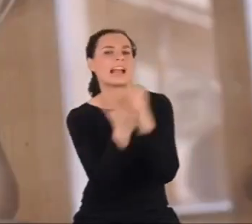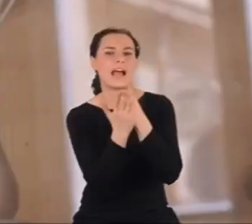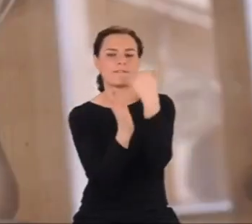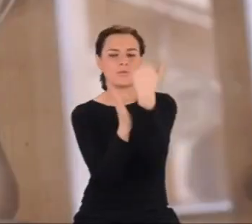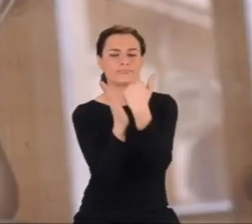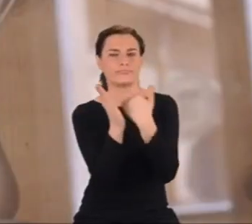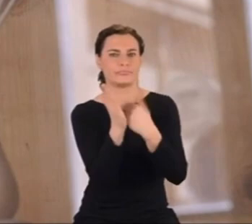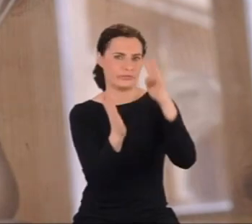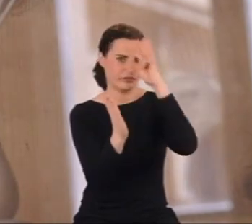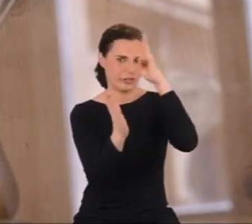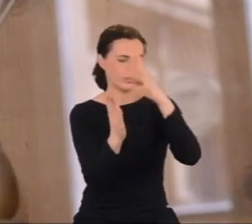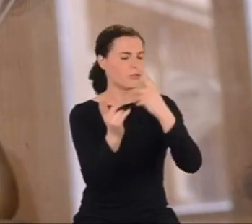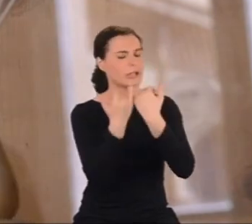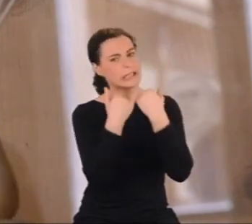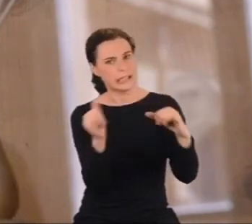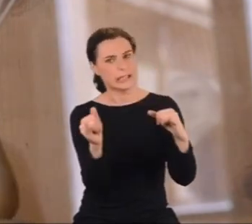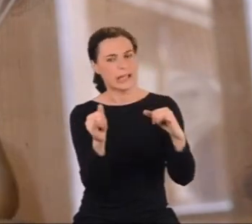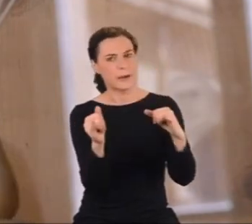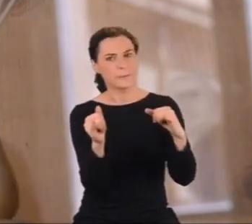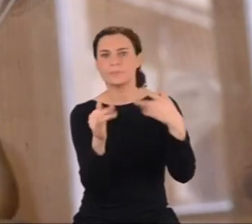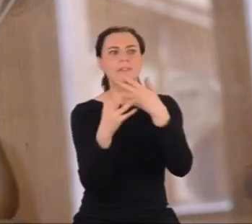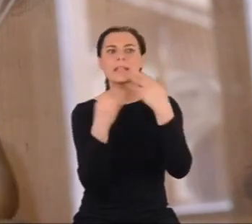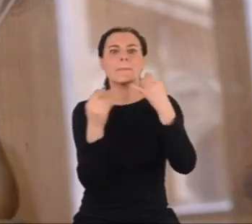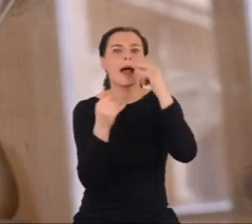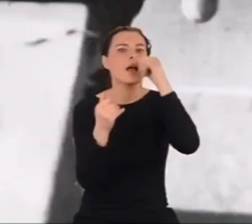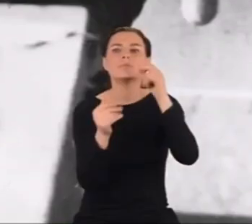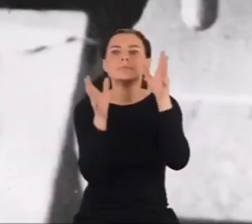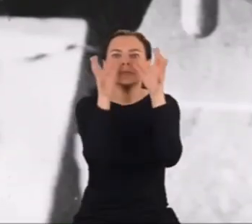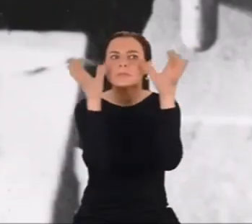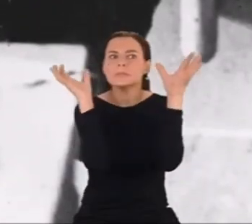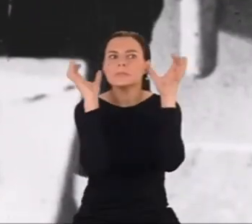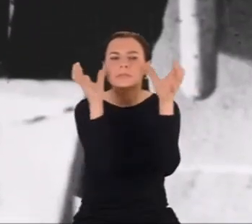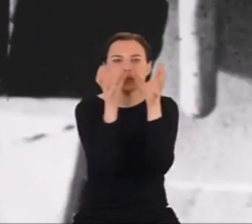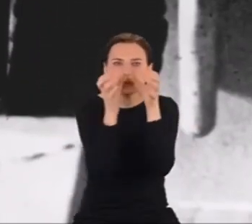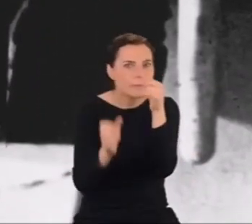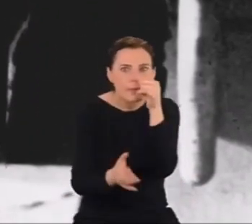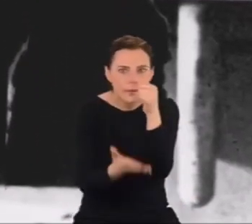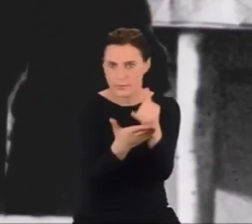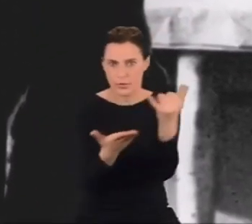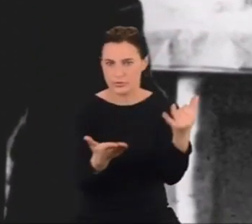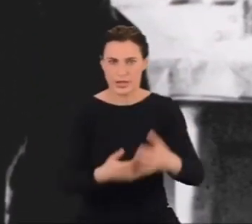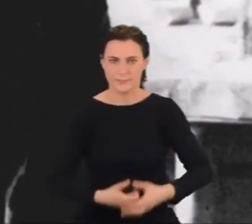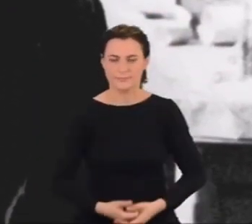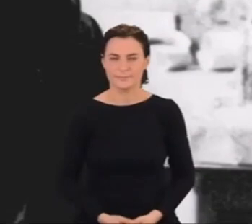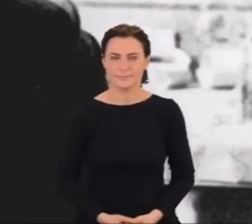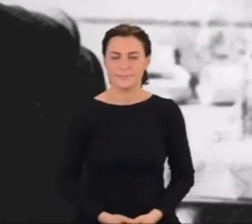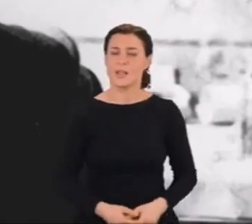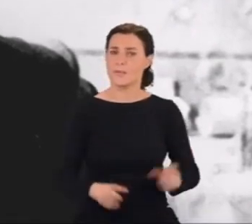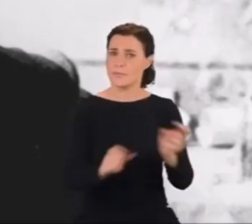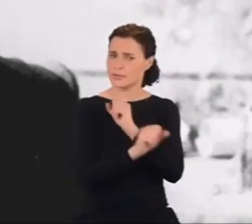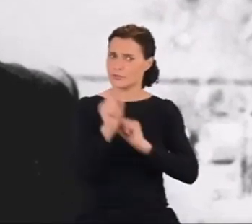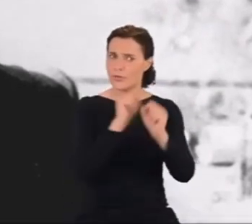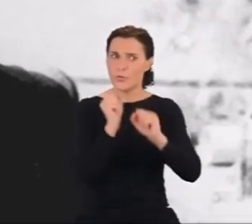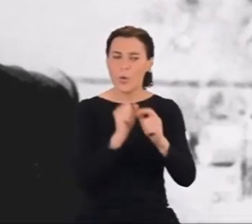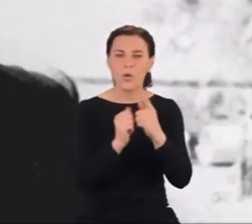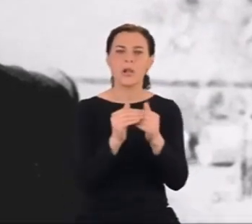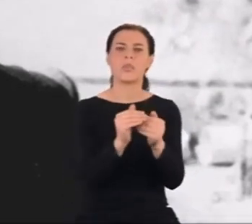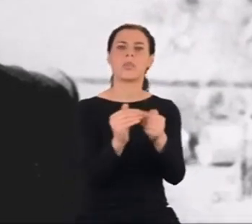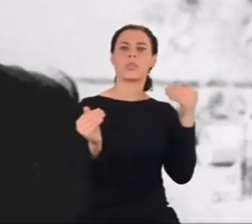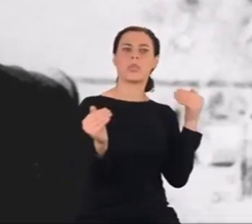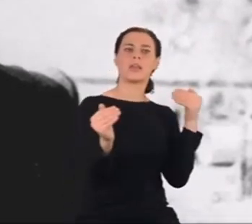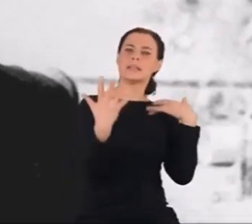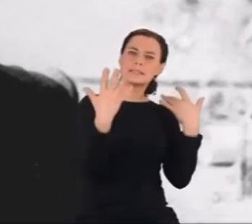Paradoksalne i tajemnicze wymykają się naszym zmysłom. Włochy starają się nadrobić opóźnienie.